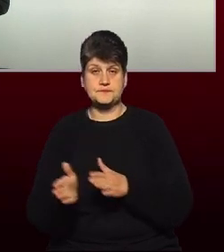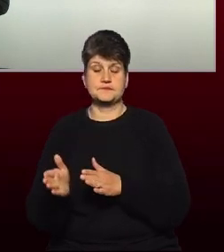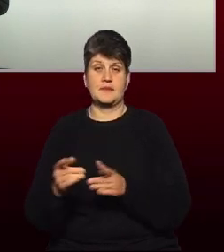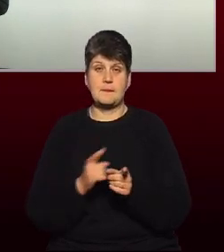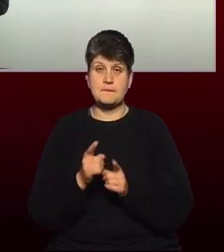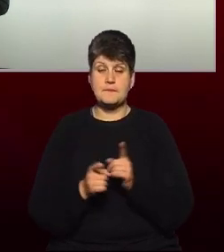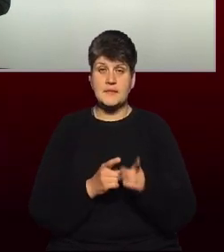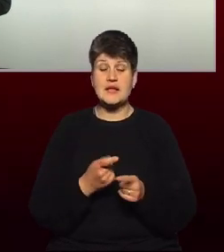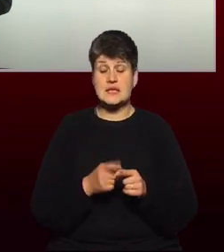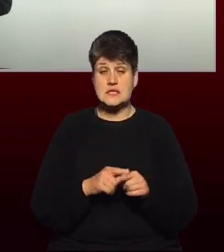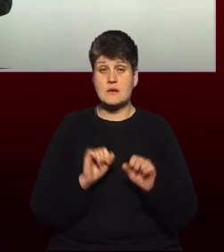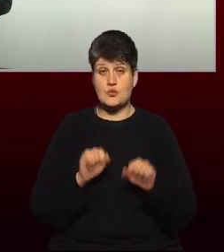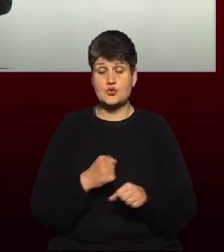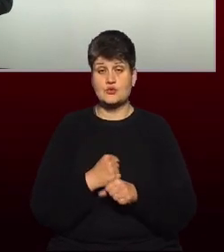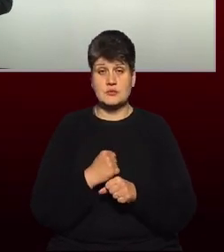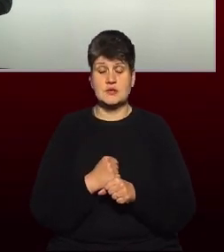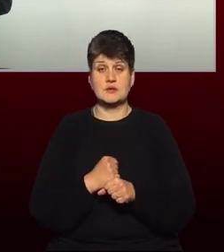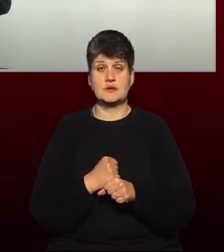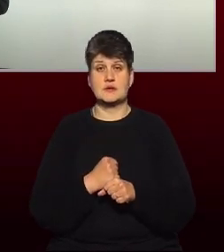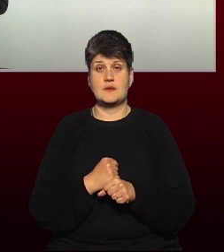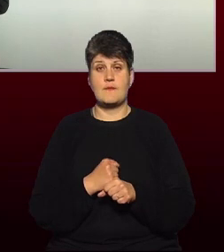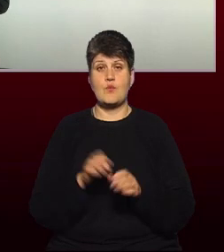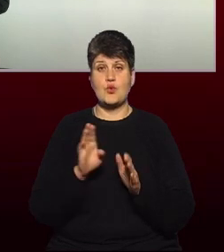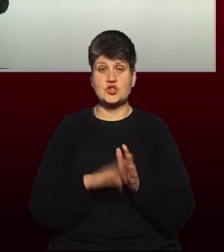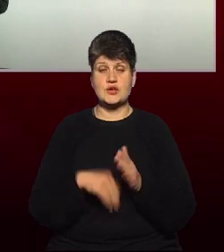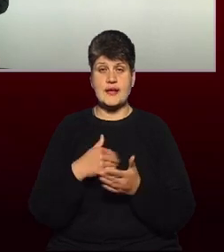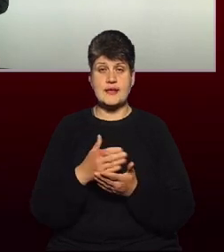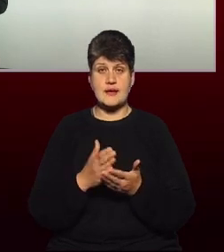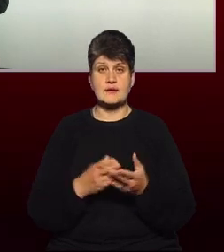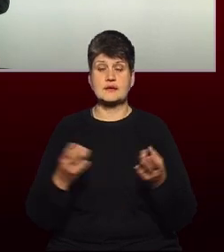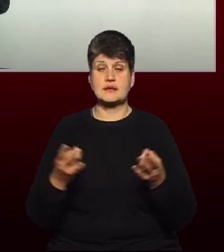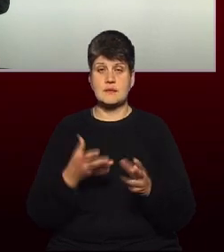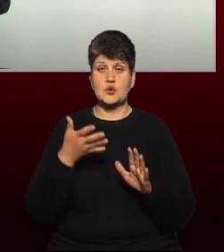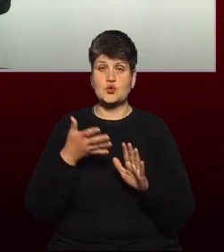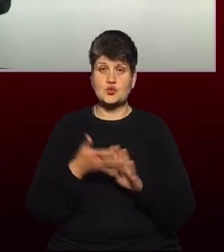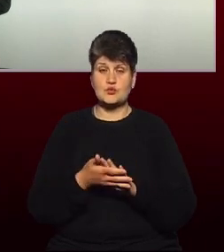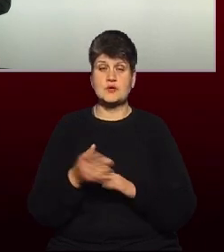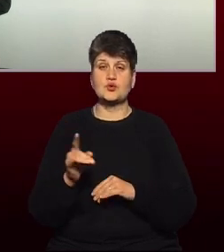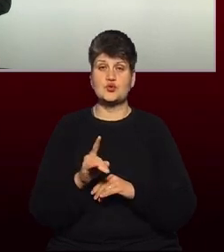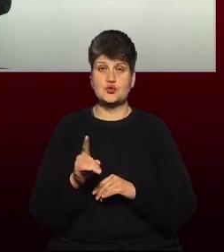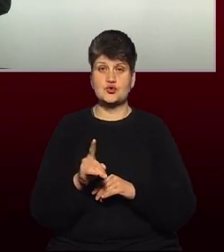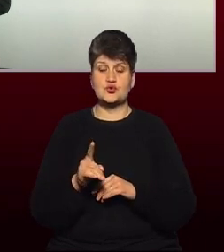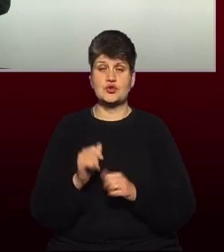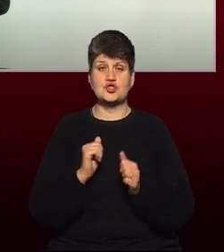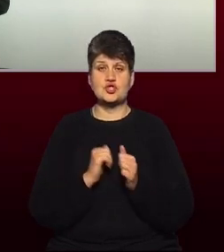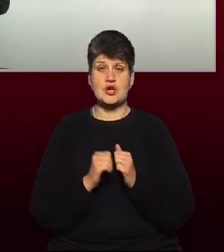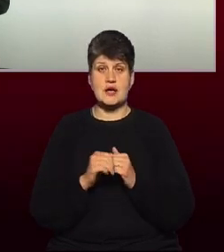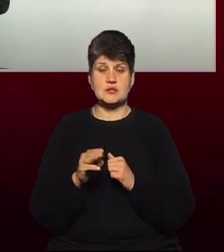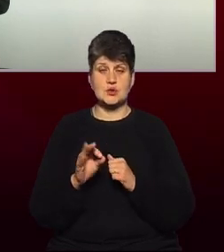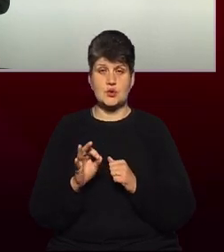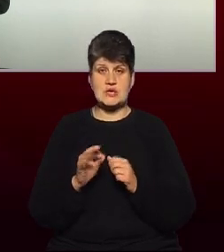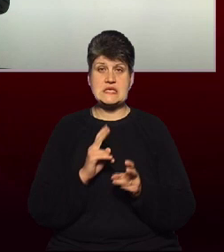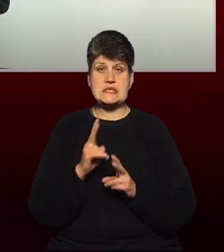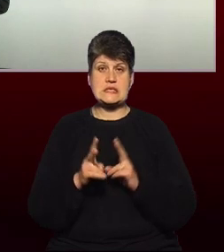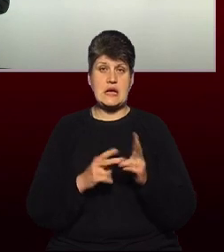може спрепинити часткове тимчасове погіршення якості. Хоча треба розуміти, що досить часто скарги на якість